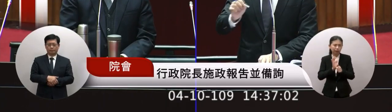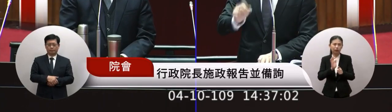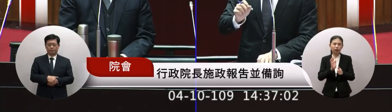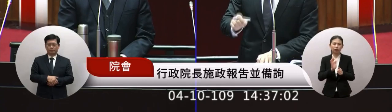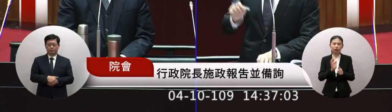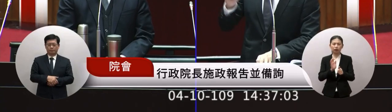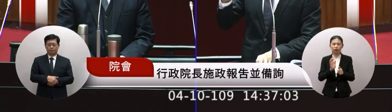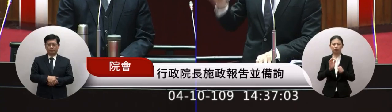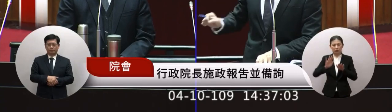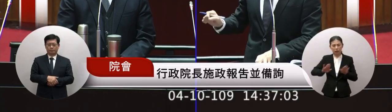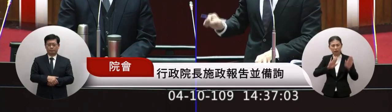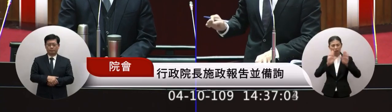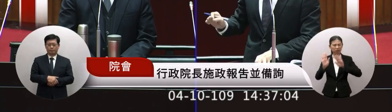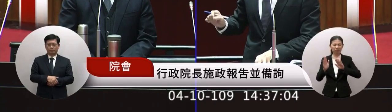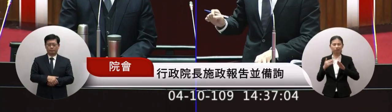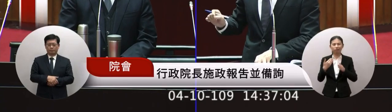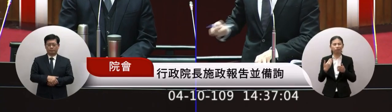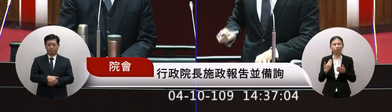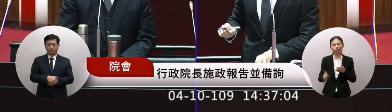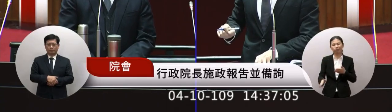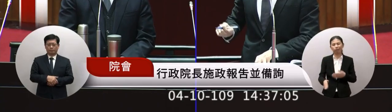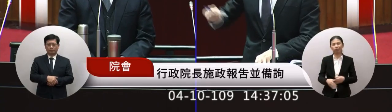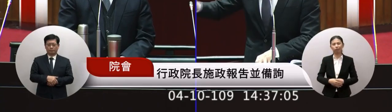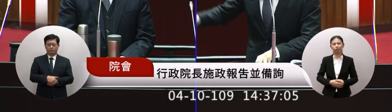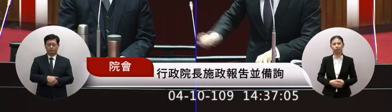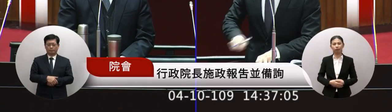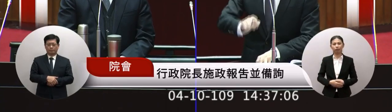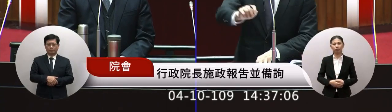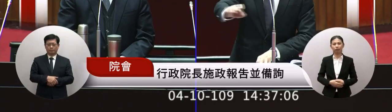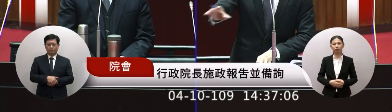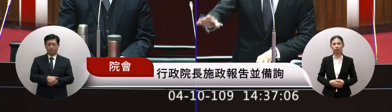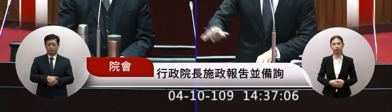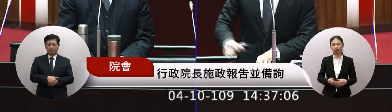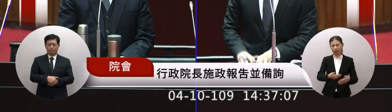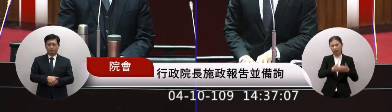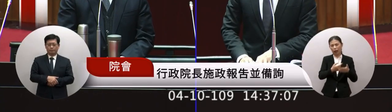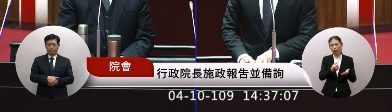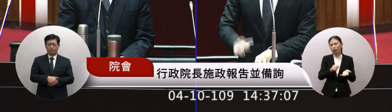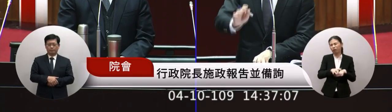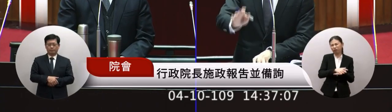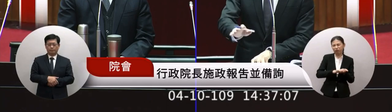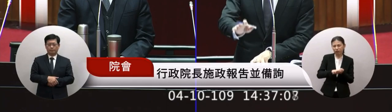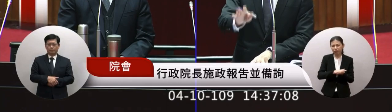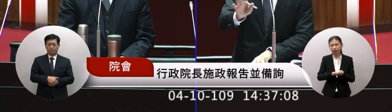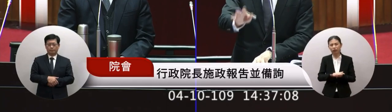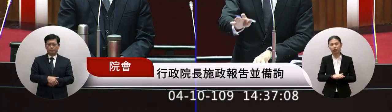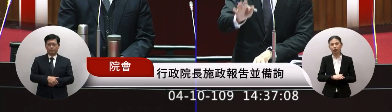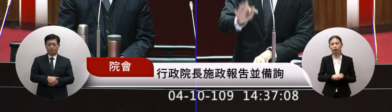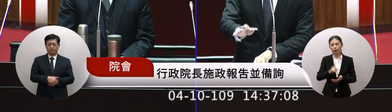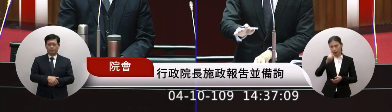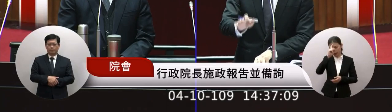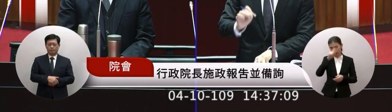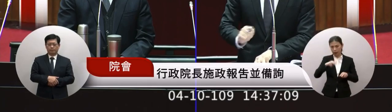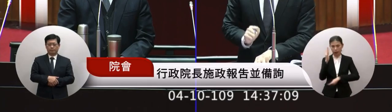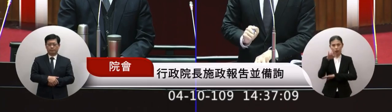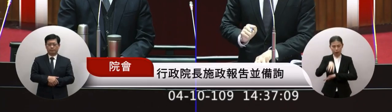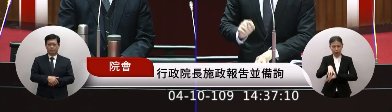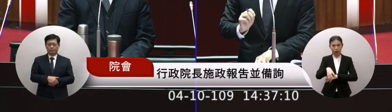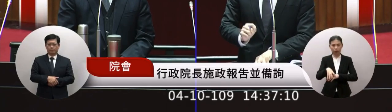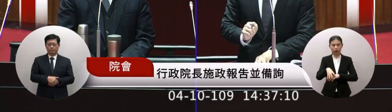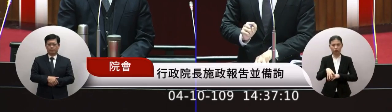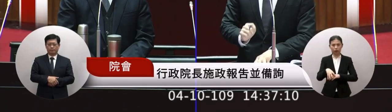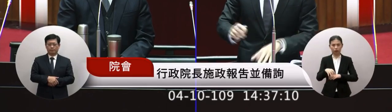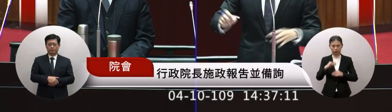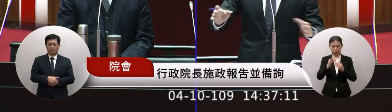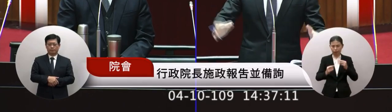符合台灣現在的現狀或是蓋上中國人造會的狀況這個部分我願望行政員可以在這裡